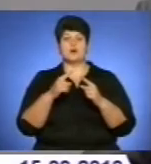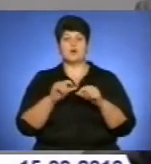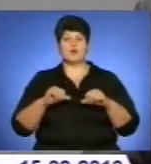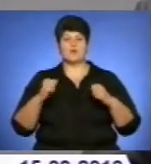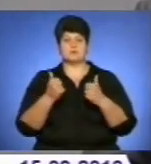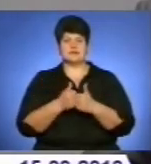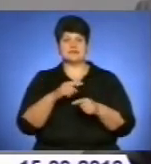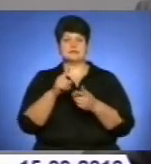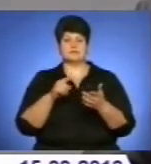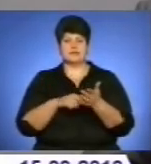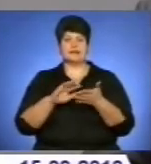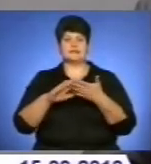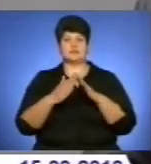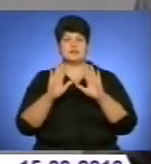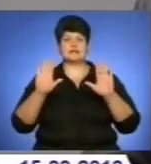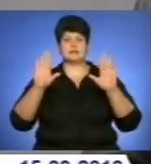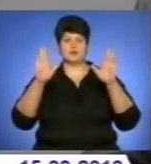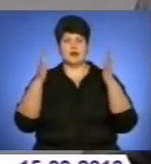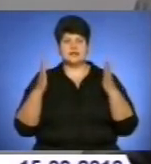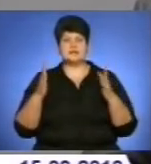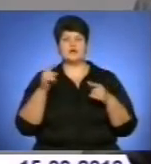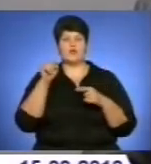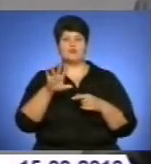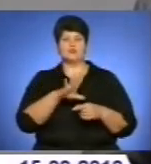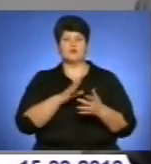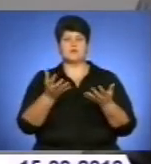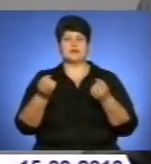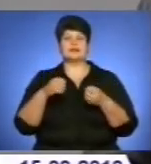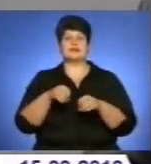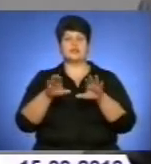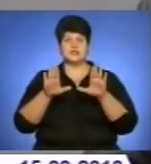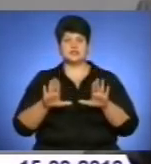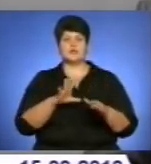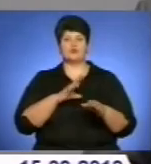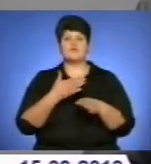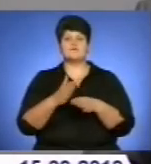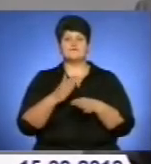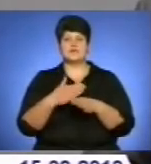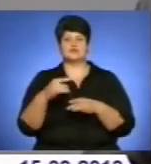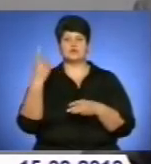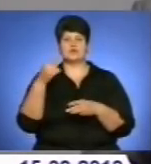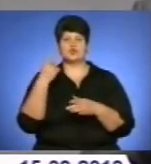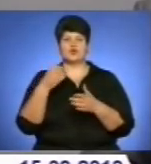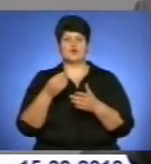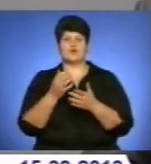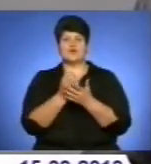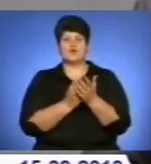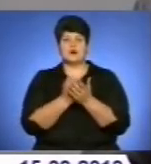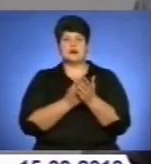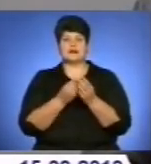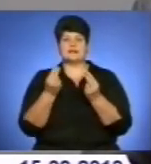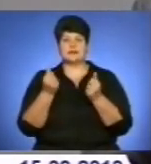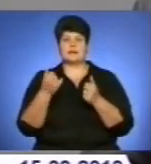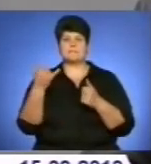або немає проїзду по автошляхах району. Сьогодні зранку було проведено